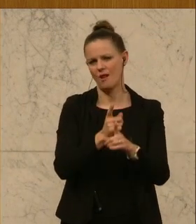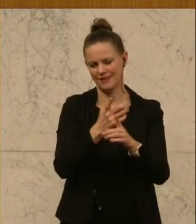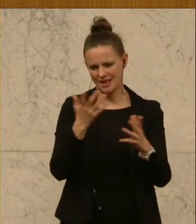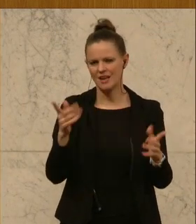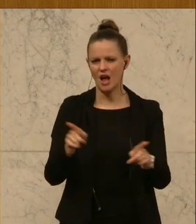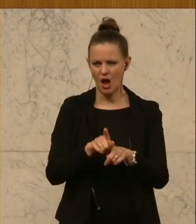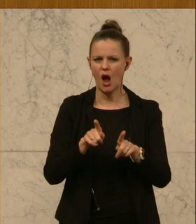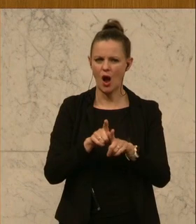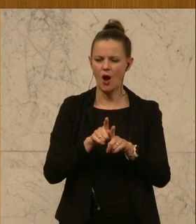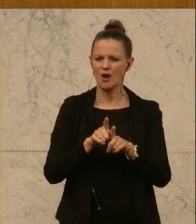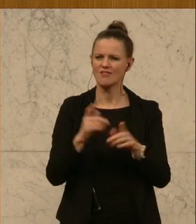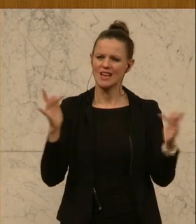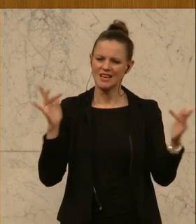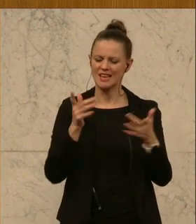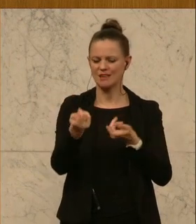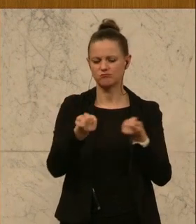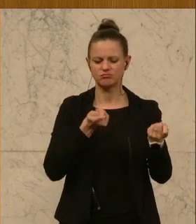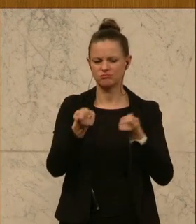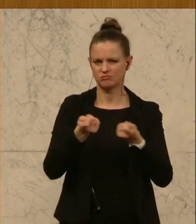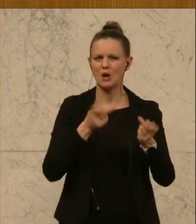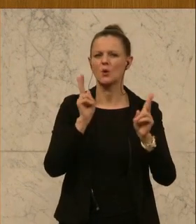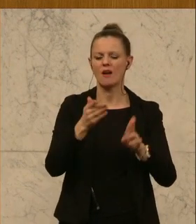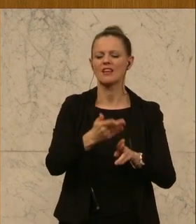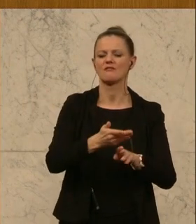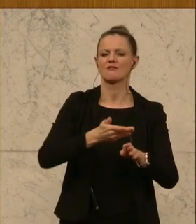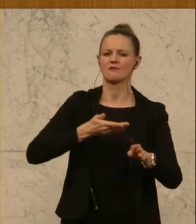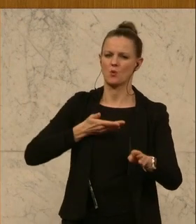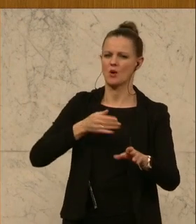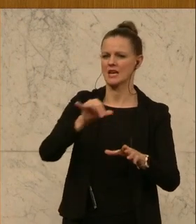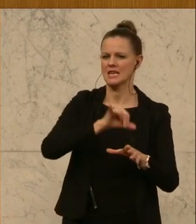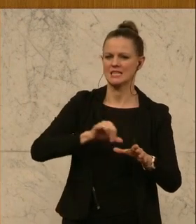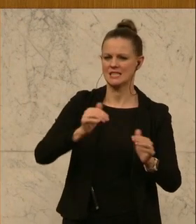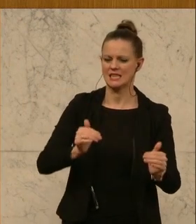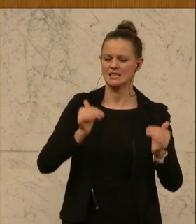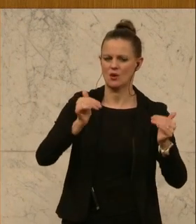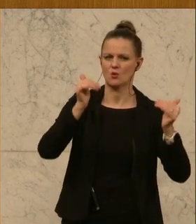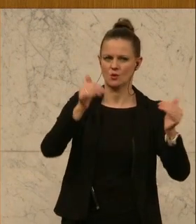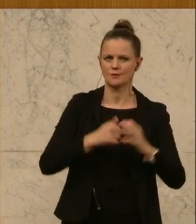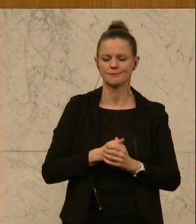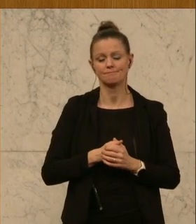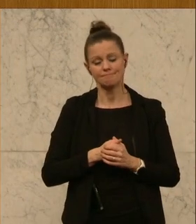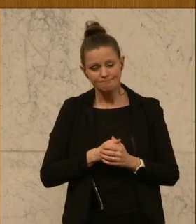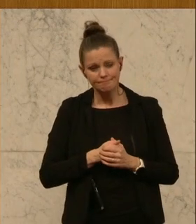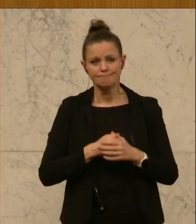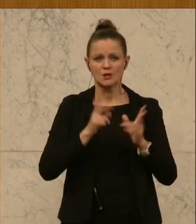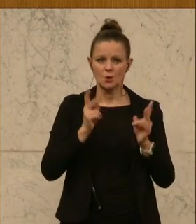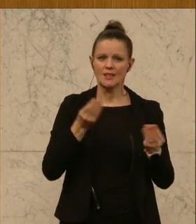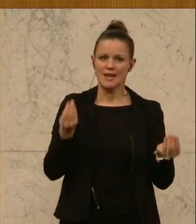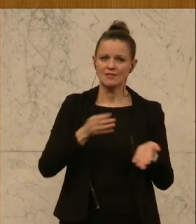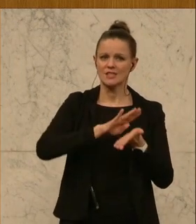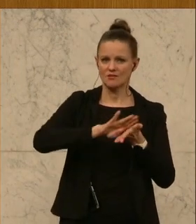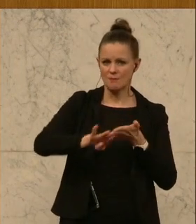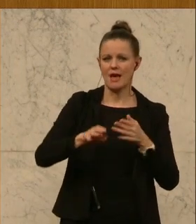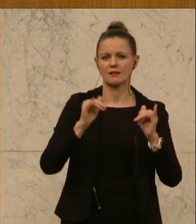resultiert, entgegenzuwirken und etwas früher zu beginnen mit den Zinserhöhungen. Wir hätten wahrscheinlich manche Überhitzung vermeiden können.